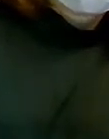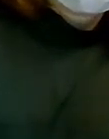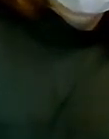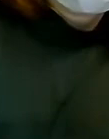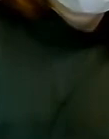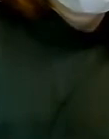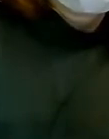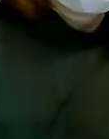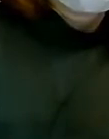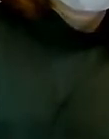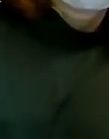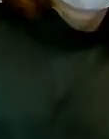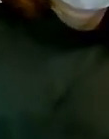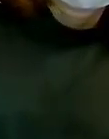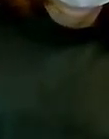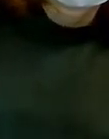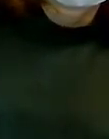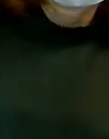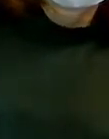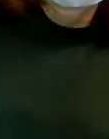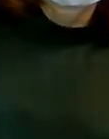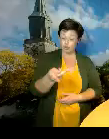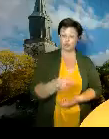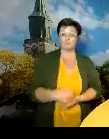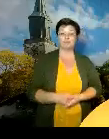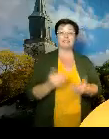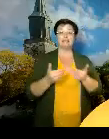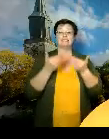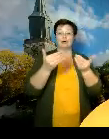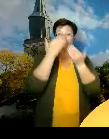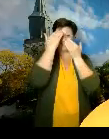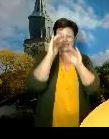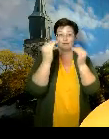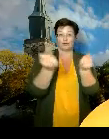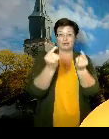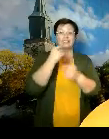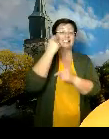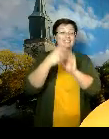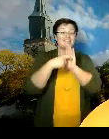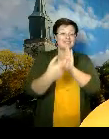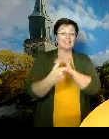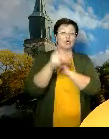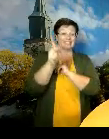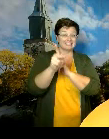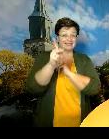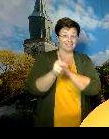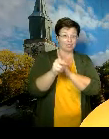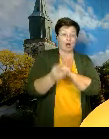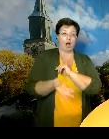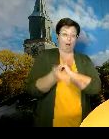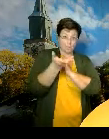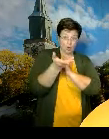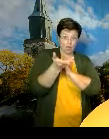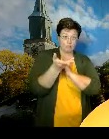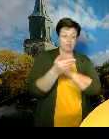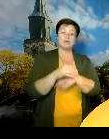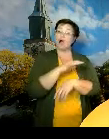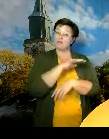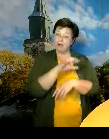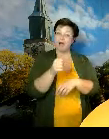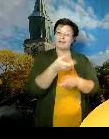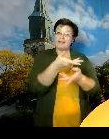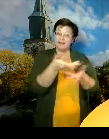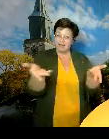chatissa. Kiitos. Seuraava infotilaisuus on ensi viikon keskiviikkona aamulla ja nämä on avoimia